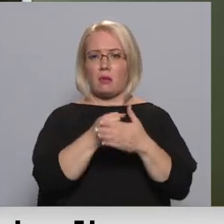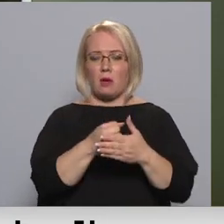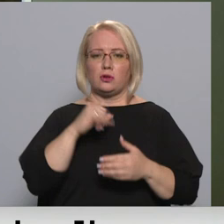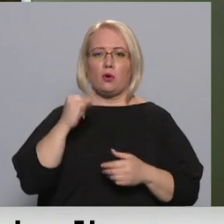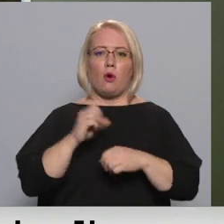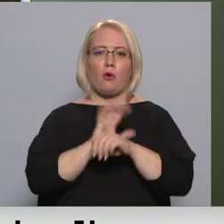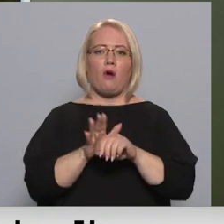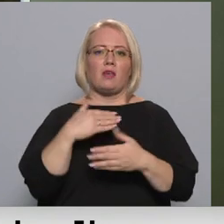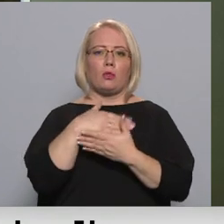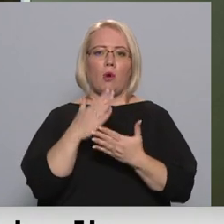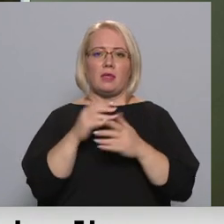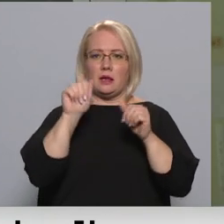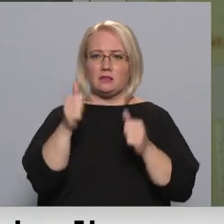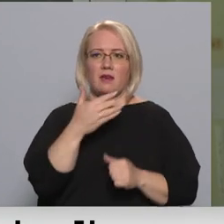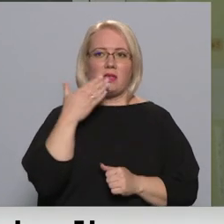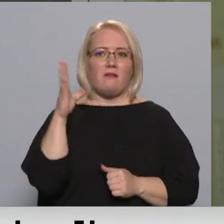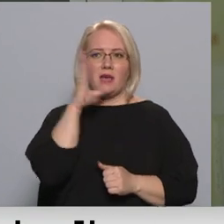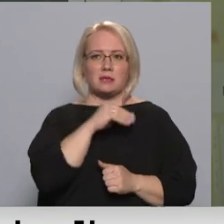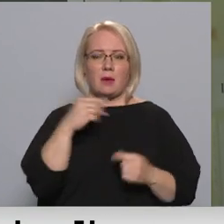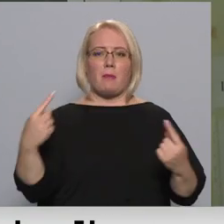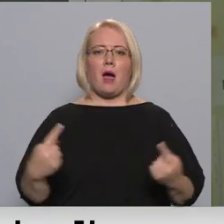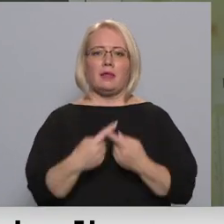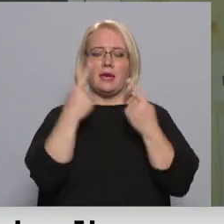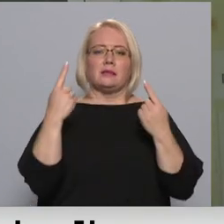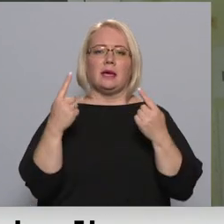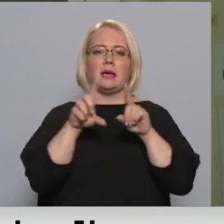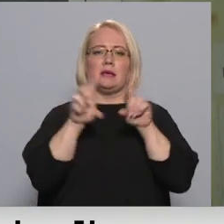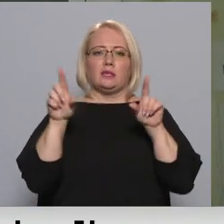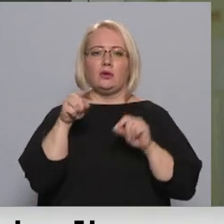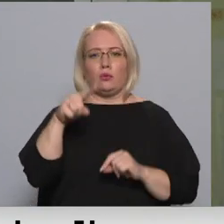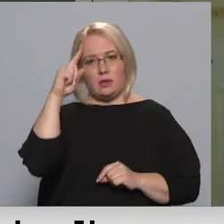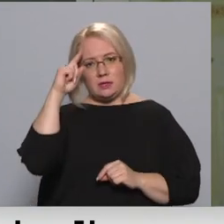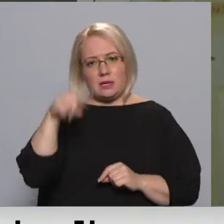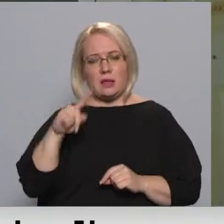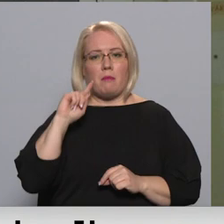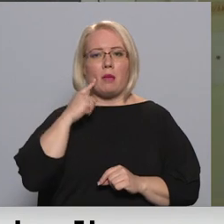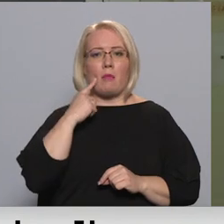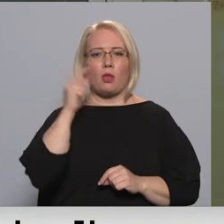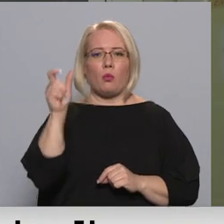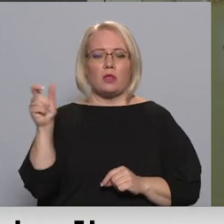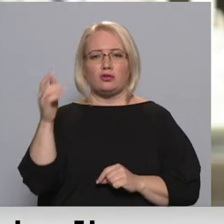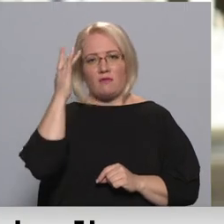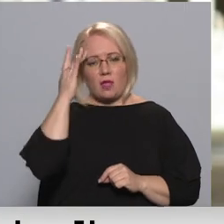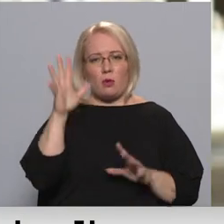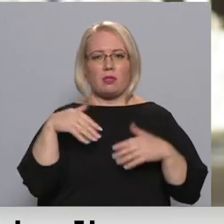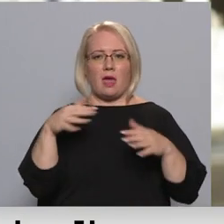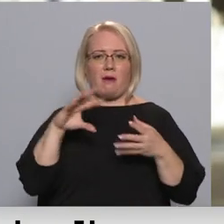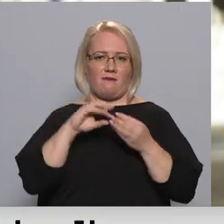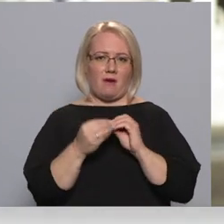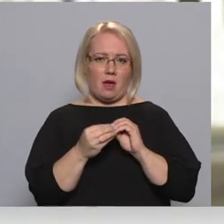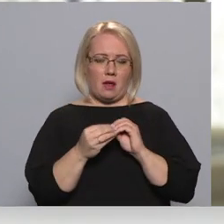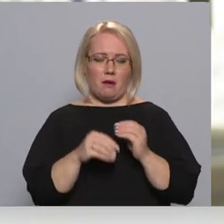-19 nodaļa izveidot nav iespējams. Attiecīgās institūcijas to zina, taču Madoniešu viedokli vērā neņemot. 15.